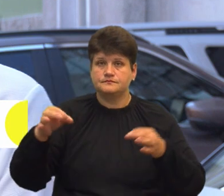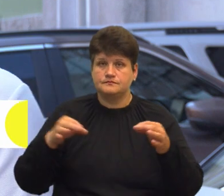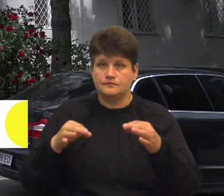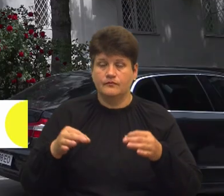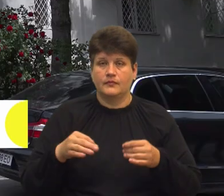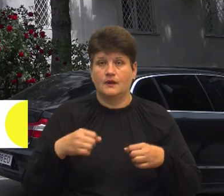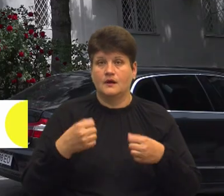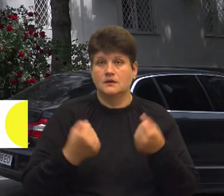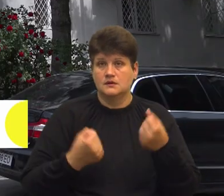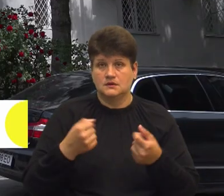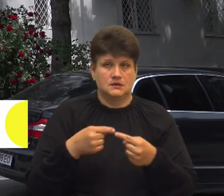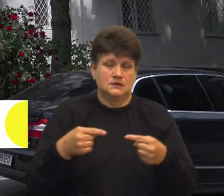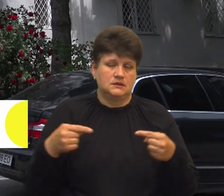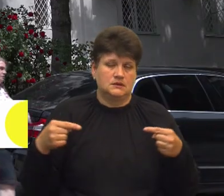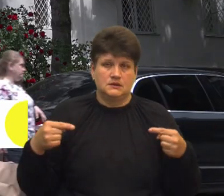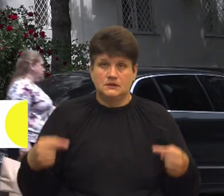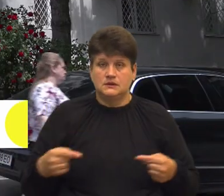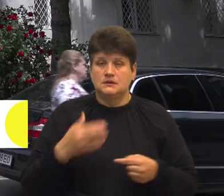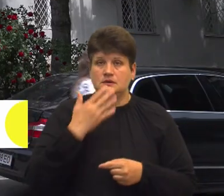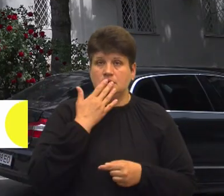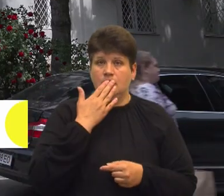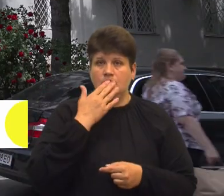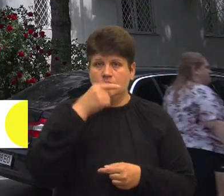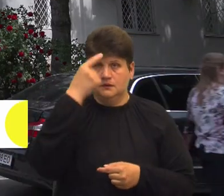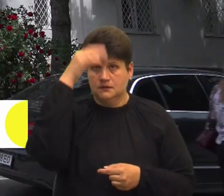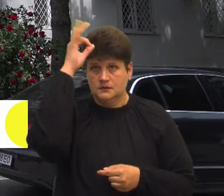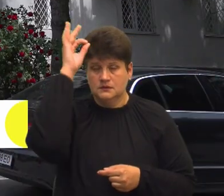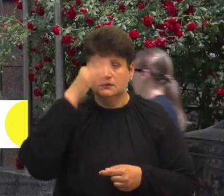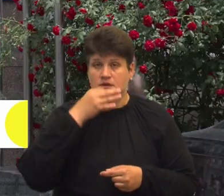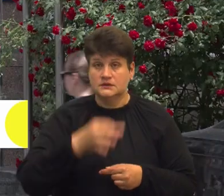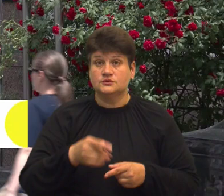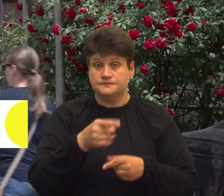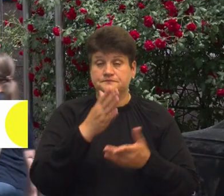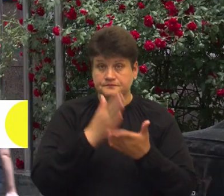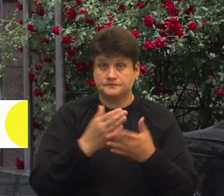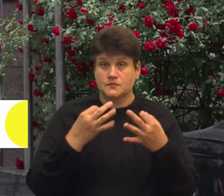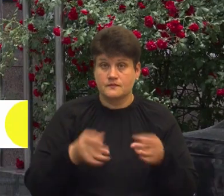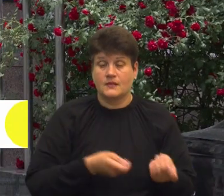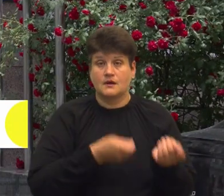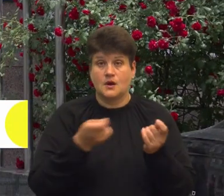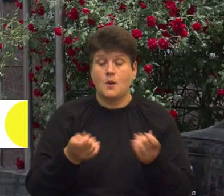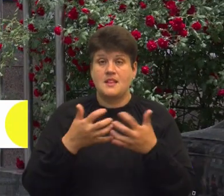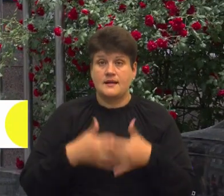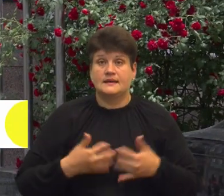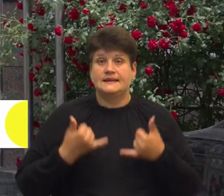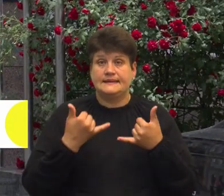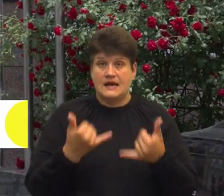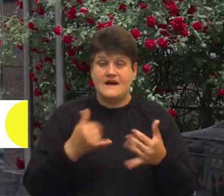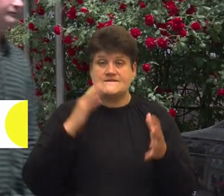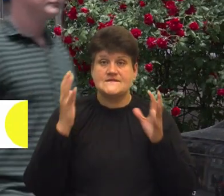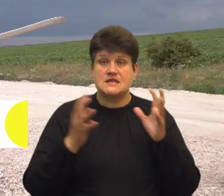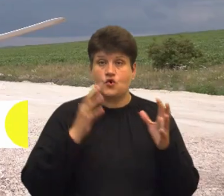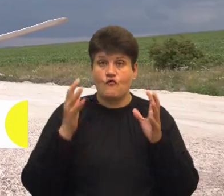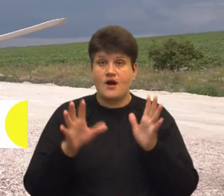інших чинів У Нацполіції області повідомили, що компанія має дозвіл на перевезення обладнання для вітрової електростанції